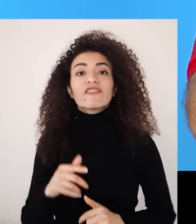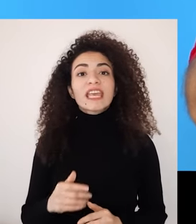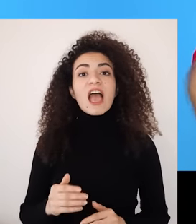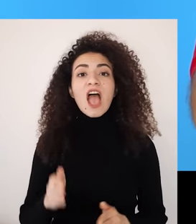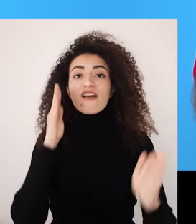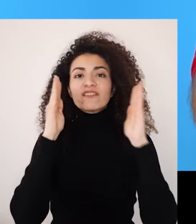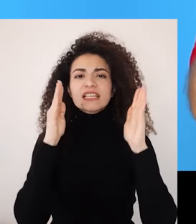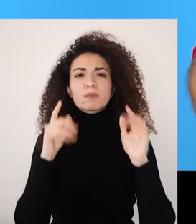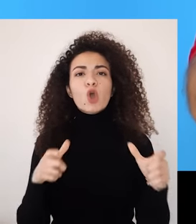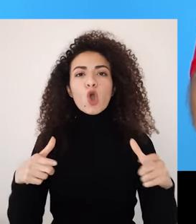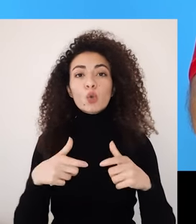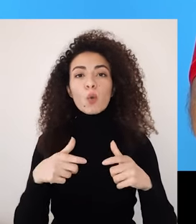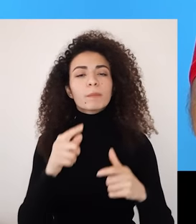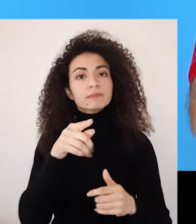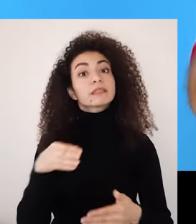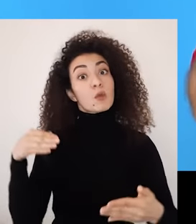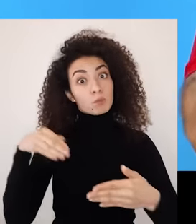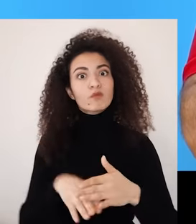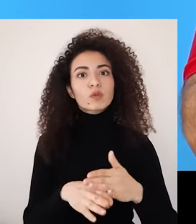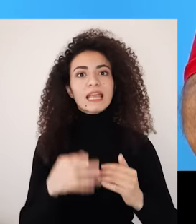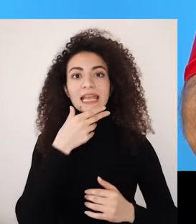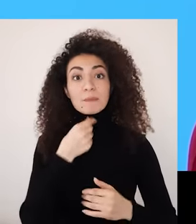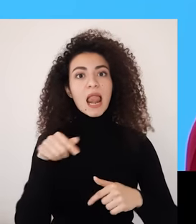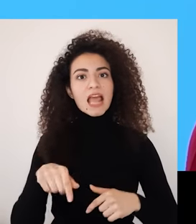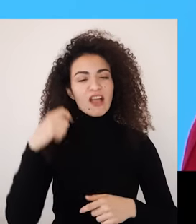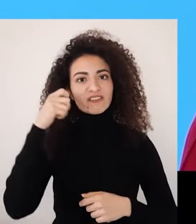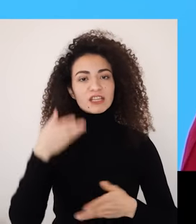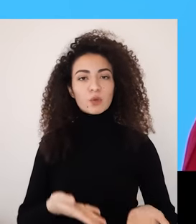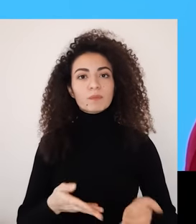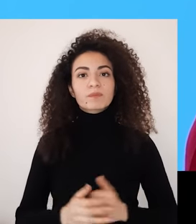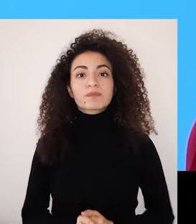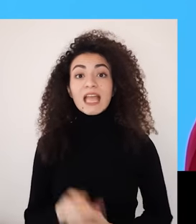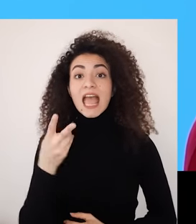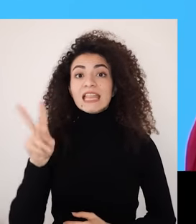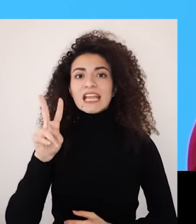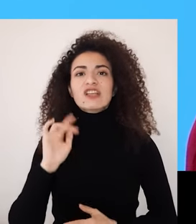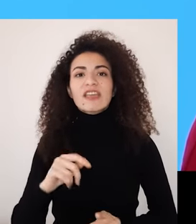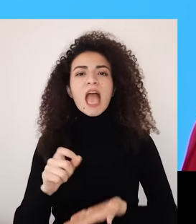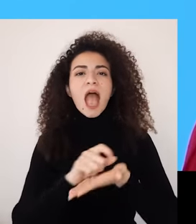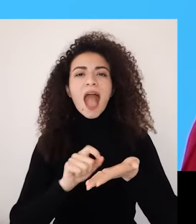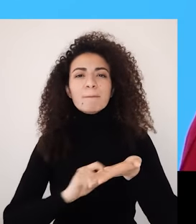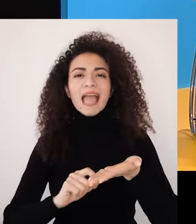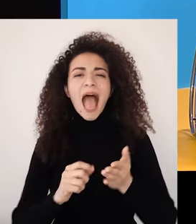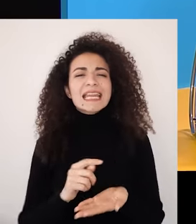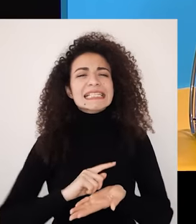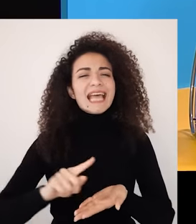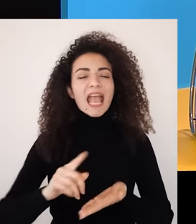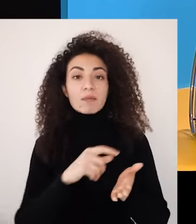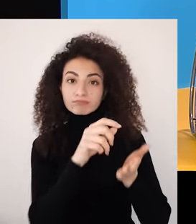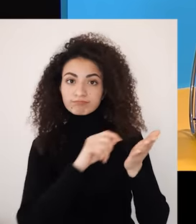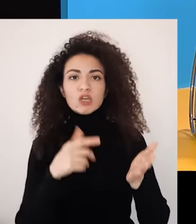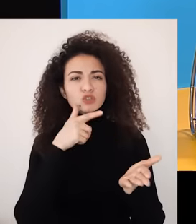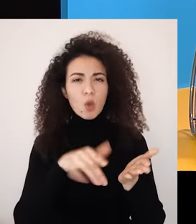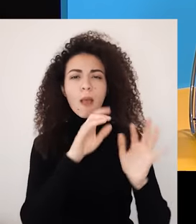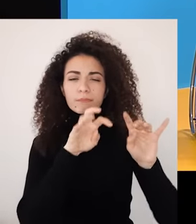التغيير اللي بتطمحيله إن كان على المستوى الشخصي والجماعي لأنهاء هالقصم بدعيك القيام بالخطوات التالية الإجابة على